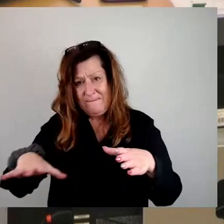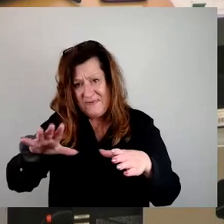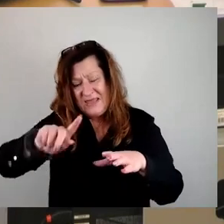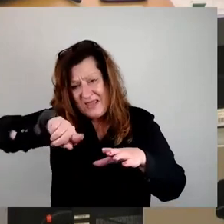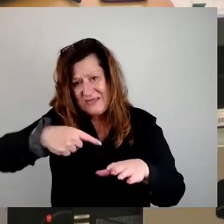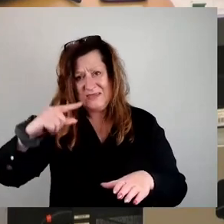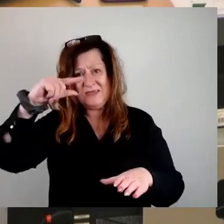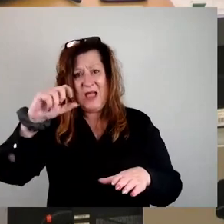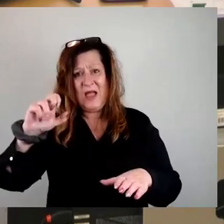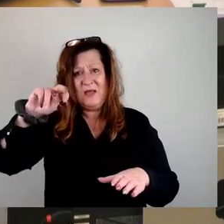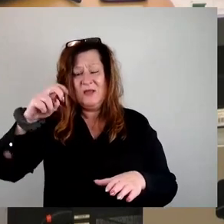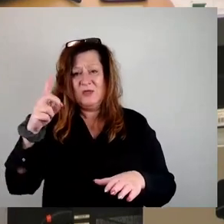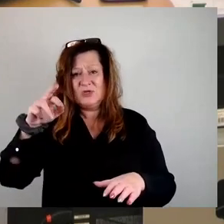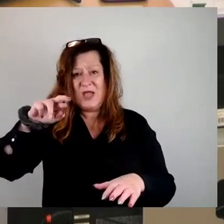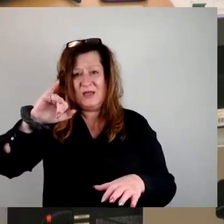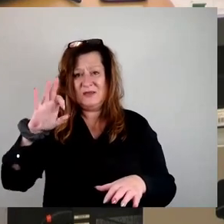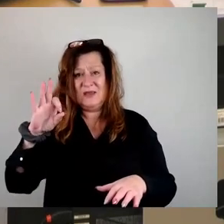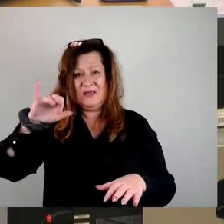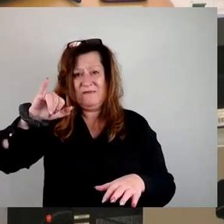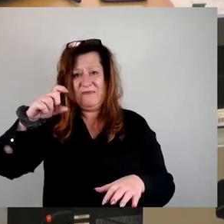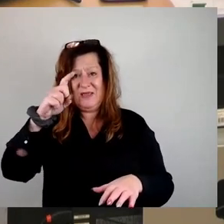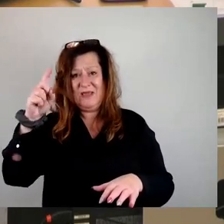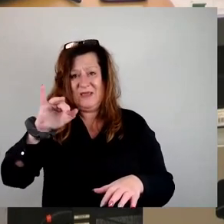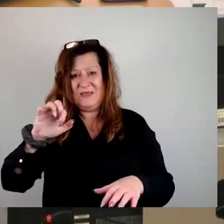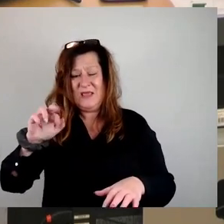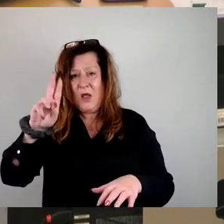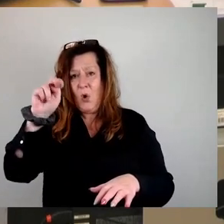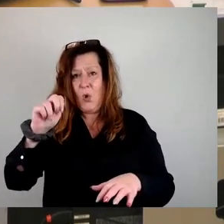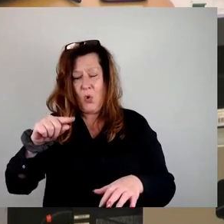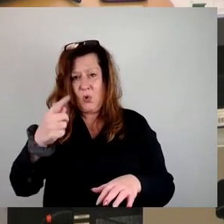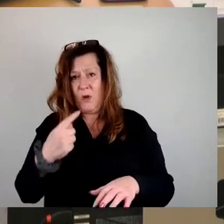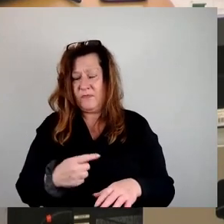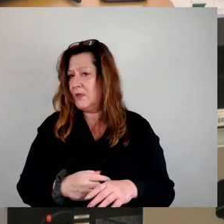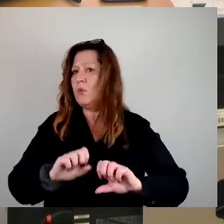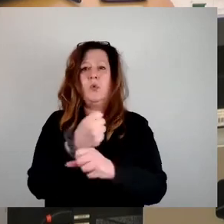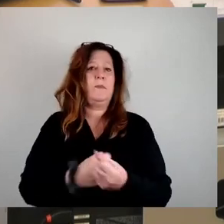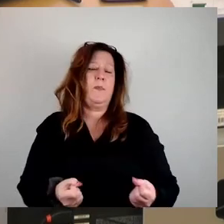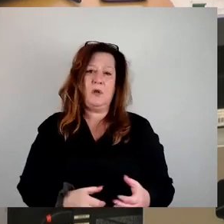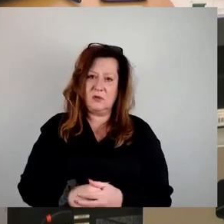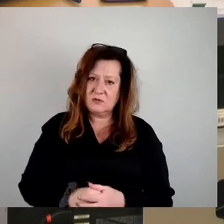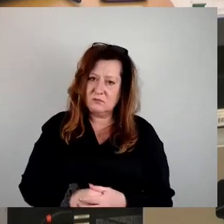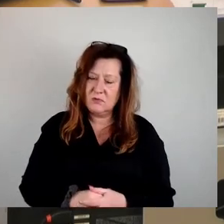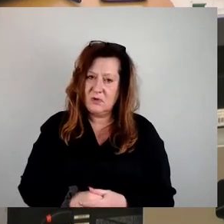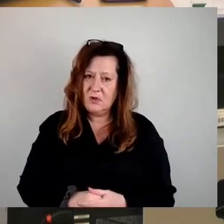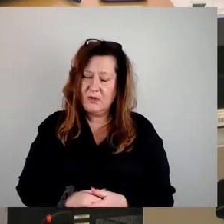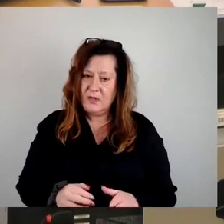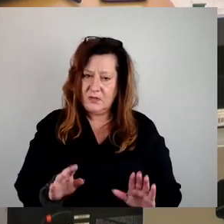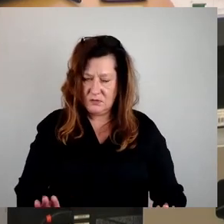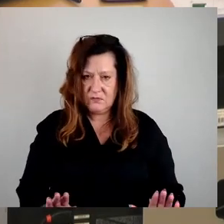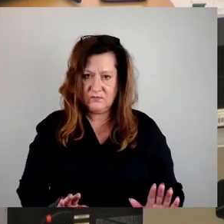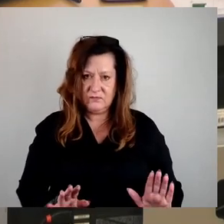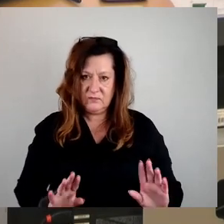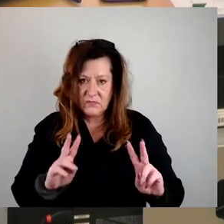sozialpolitische Unverschämtheit. Das sage ich in aller Deutlichkeit. Und deshalb ist